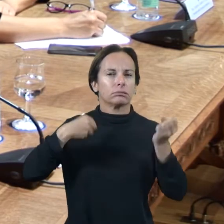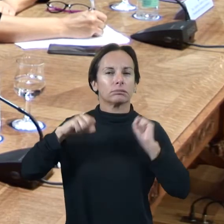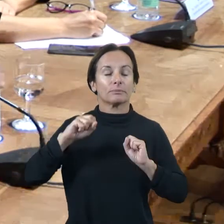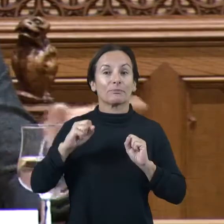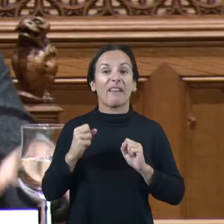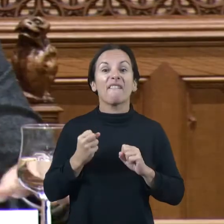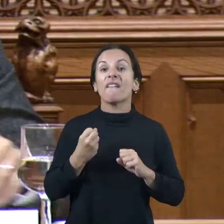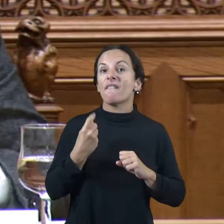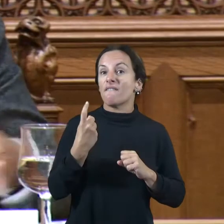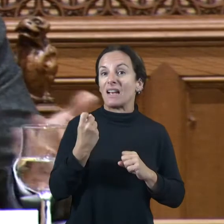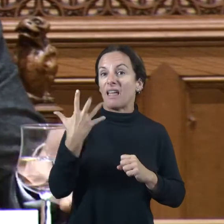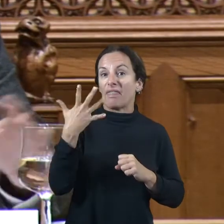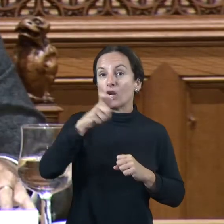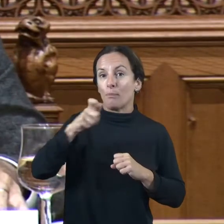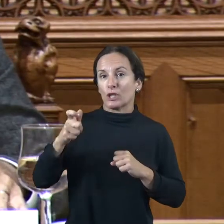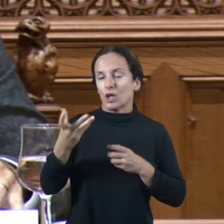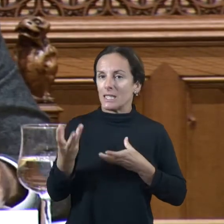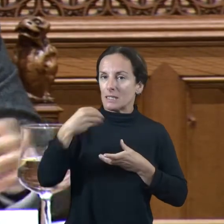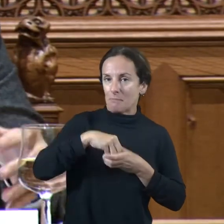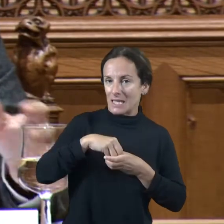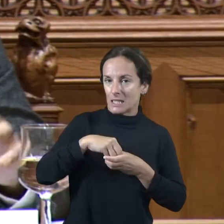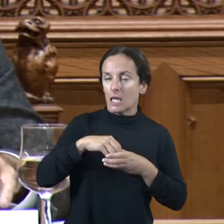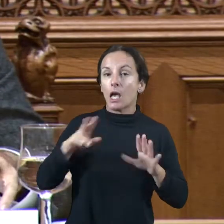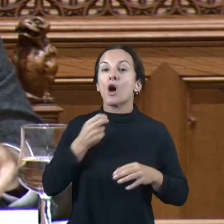nomenar que seran persones sense vot però en vot